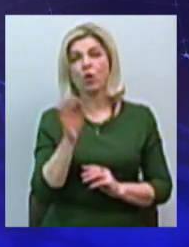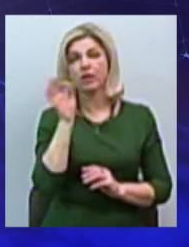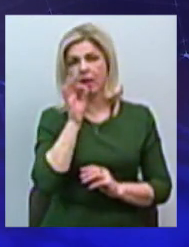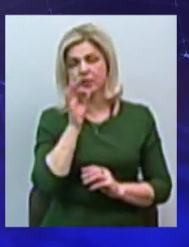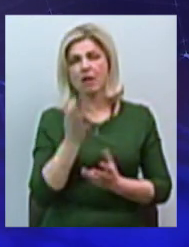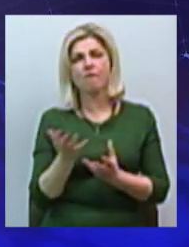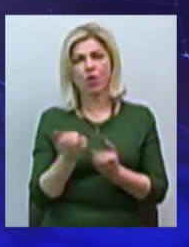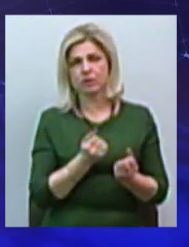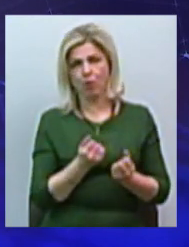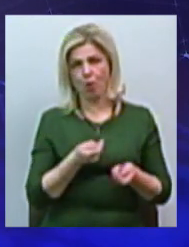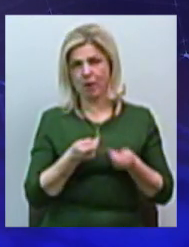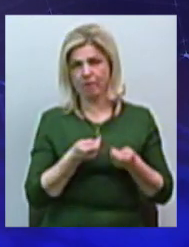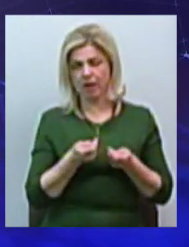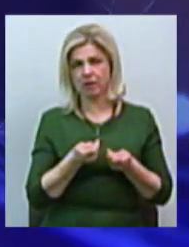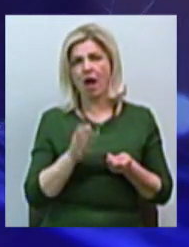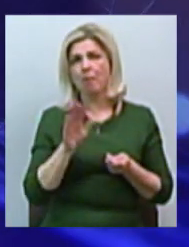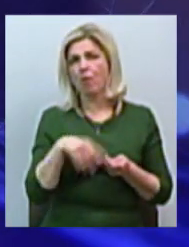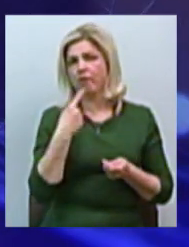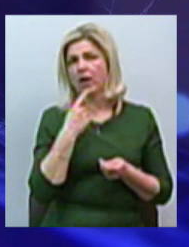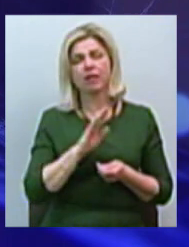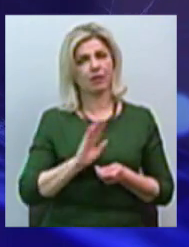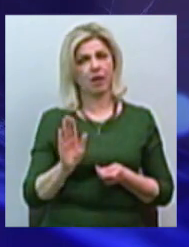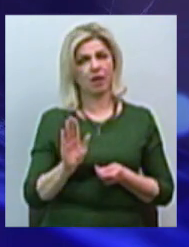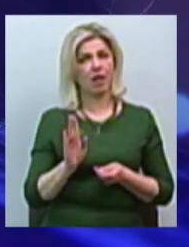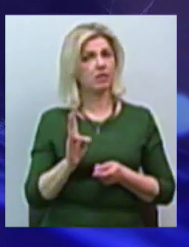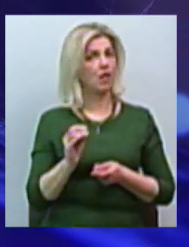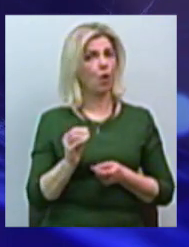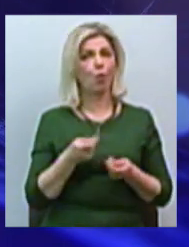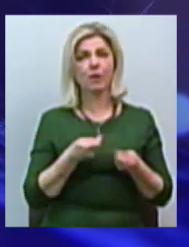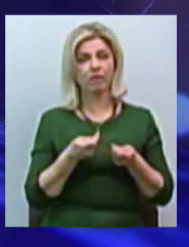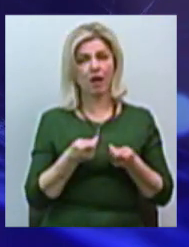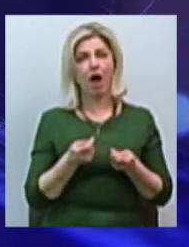управління. Потім сказали, ні, не в управління. Ми готові консультувати.